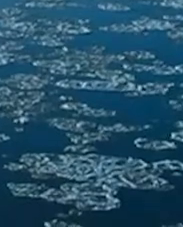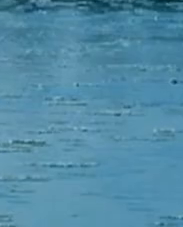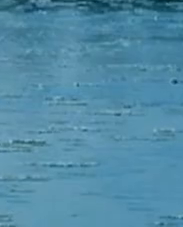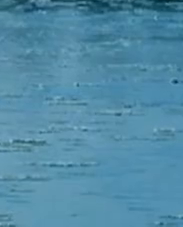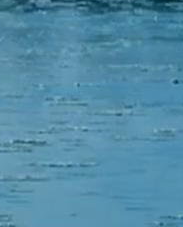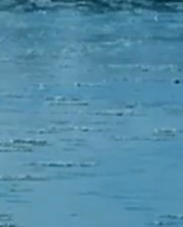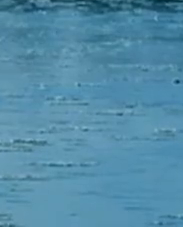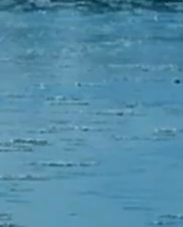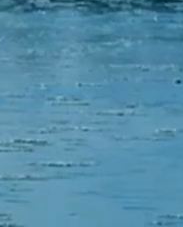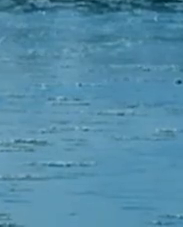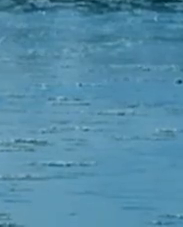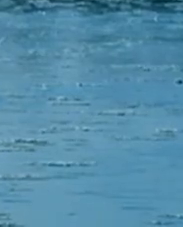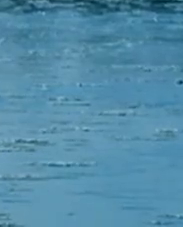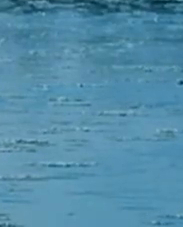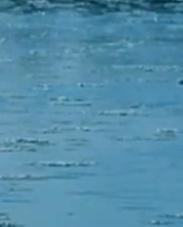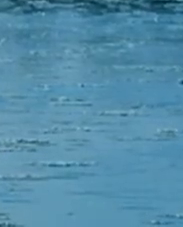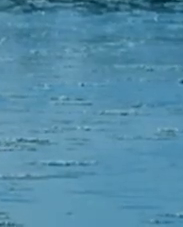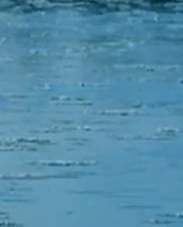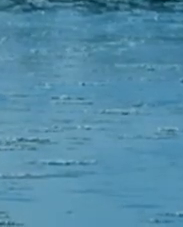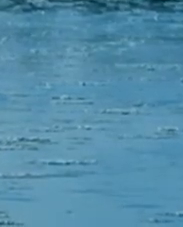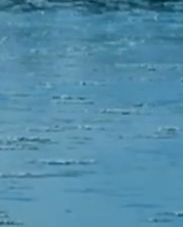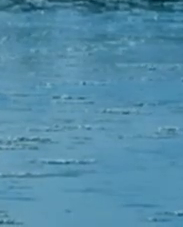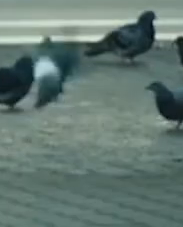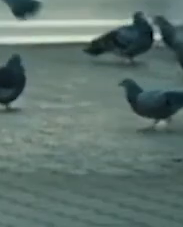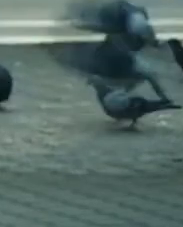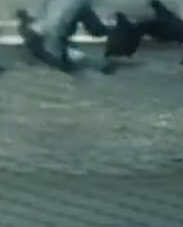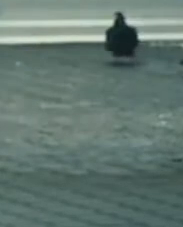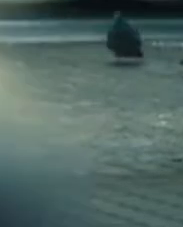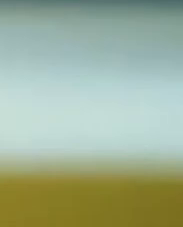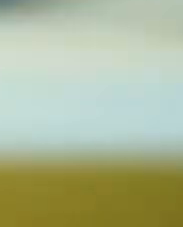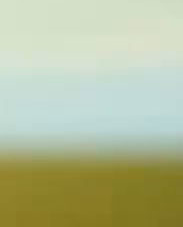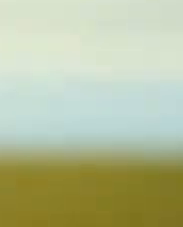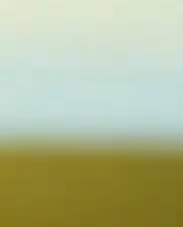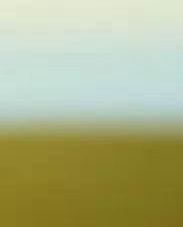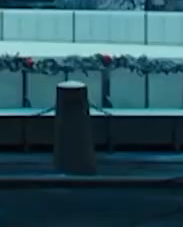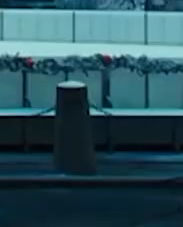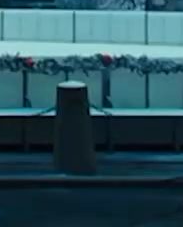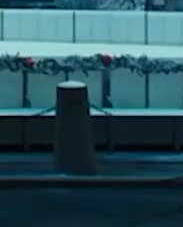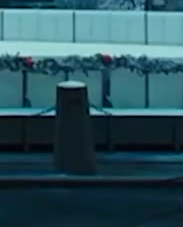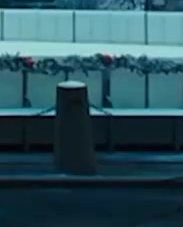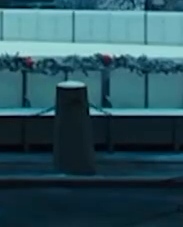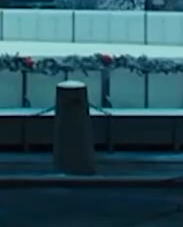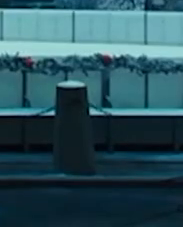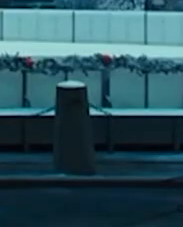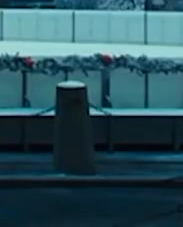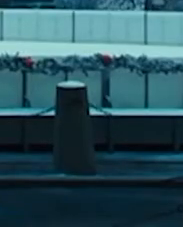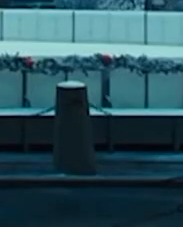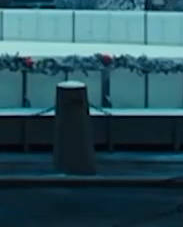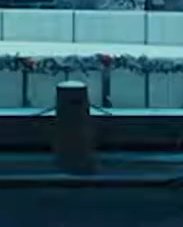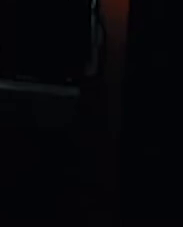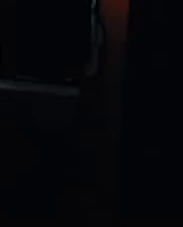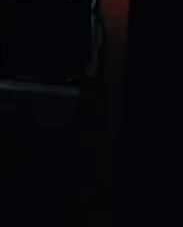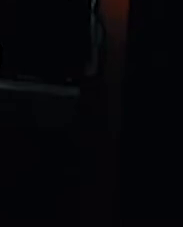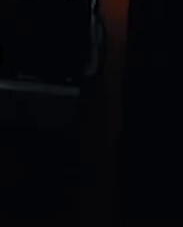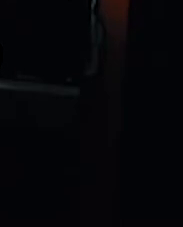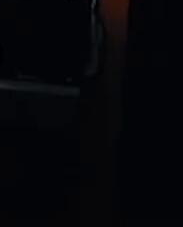ponownie o poranku. Mikołaj. Konieczny jest 8 po 8. 24 grudnia. Ulica Warszawy. W radiowym studiu Mikołaj. W Londyn po 30. Kiedyś rzeczy